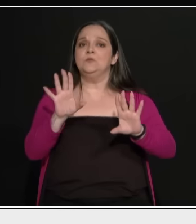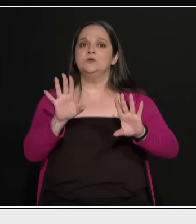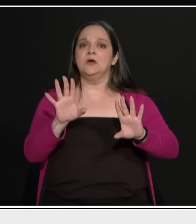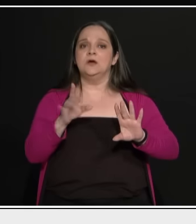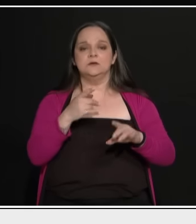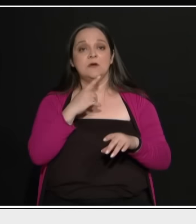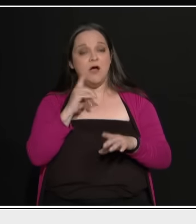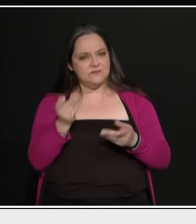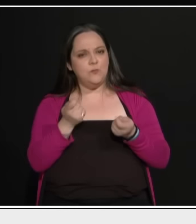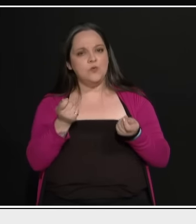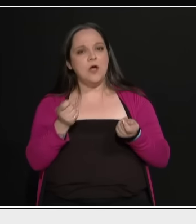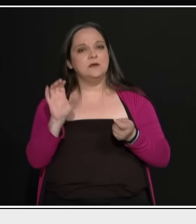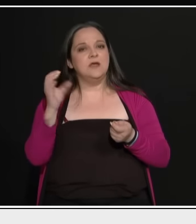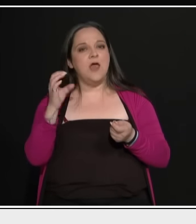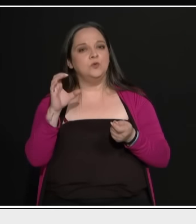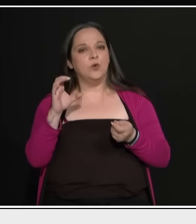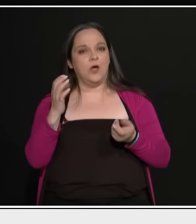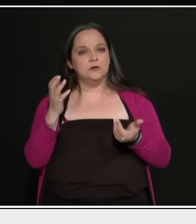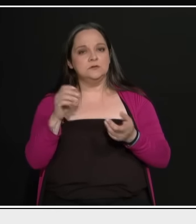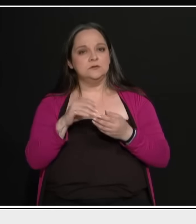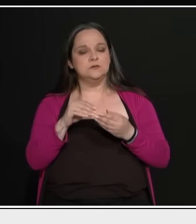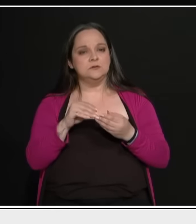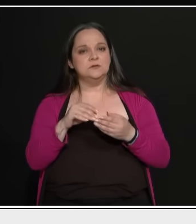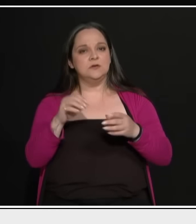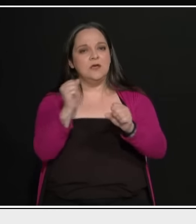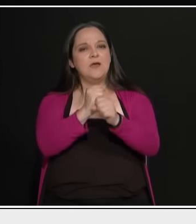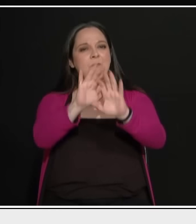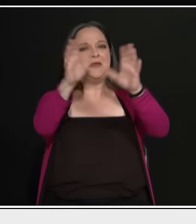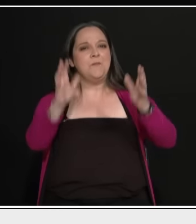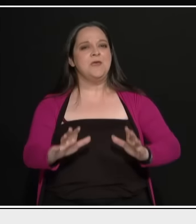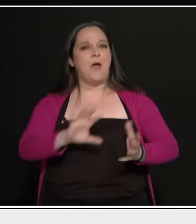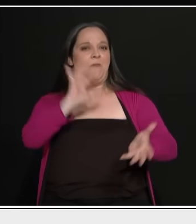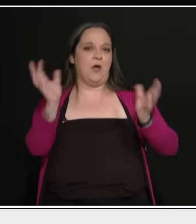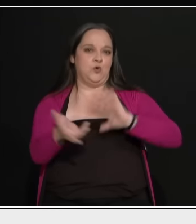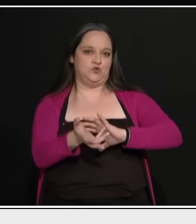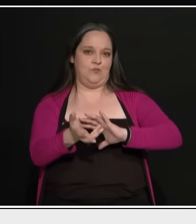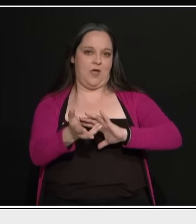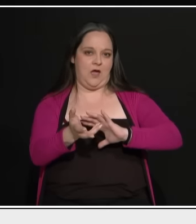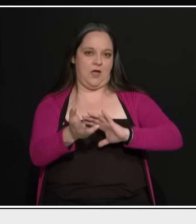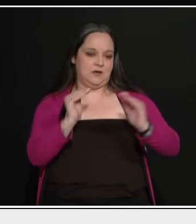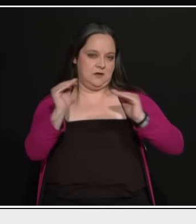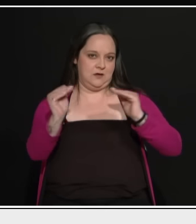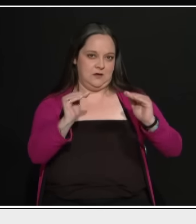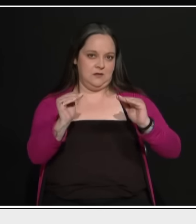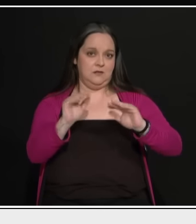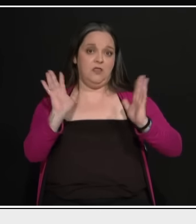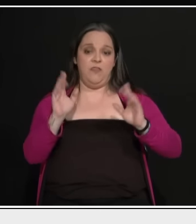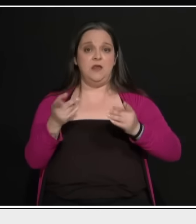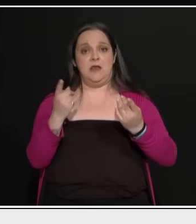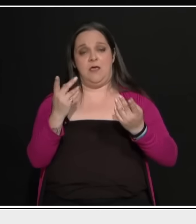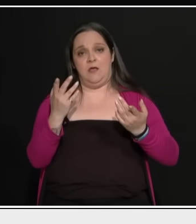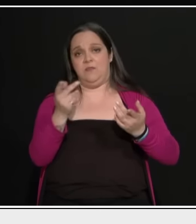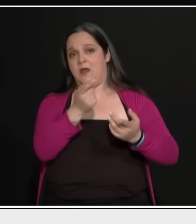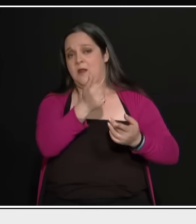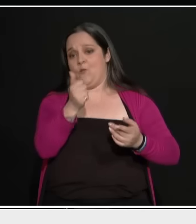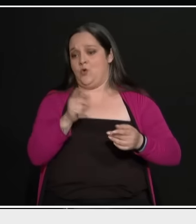κάνει ο Ερντογάν και δεν τα μείνει μια παγκόσμιας πολιτιστικής κληρονομιάς δεν είναι διμερεί θέματα. Αφορούν όλη την ανθρωπότητα, την παγκόσμια κοινότητα.